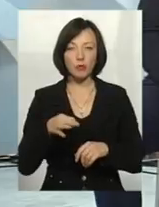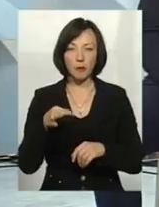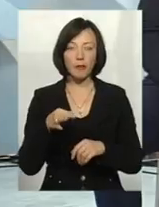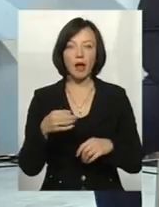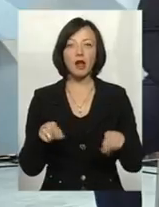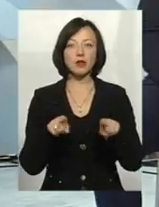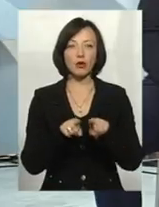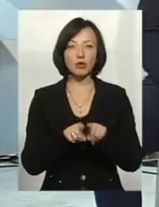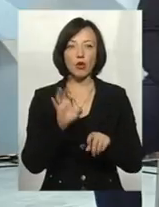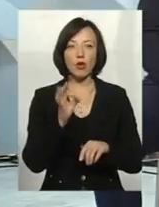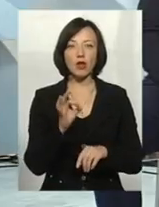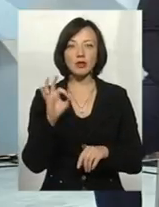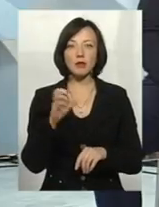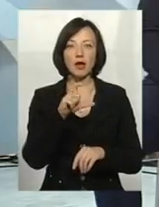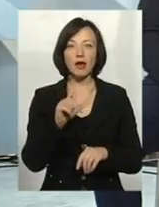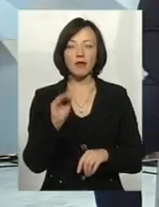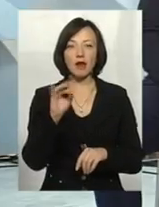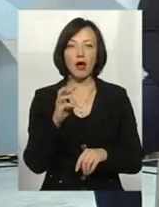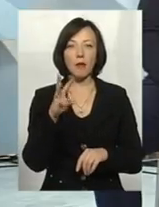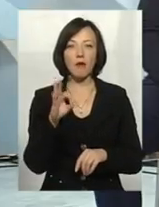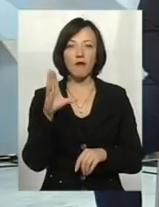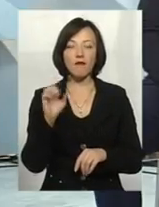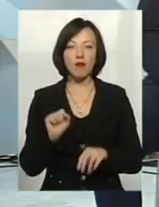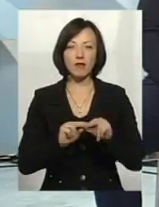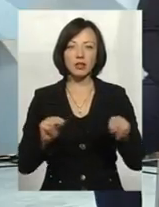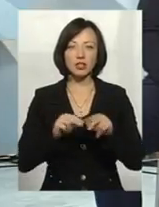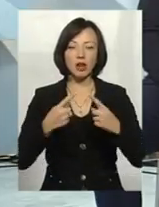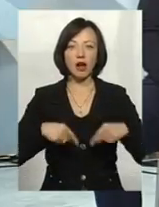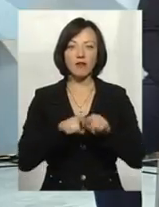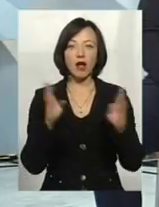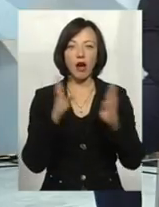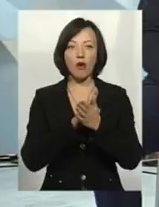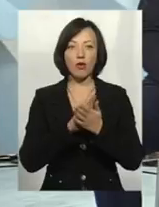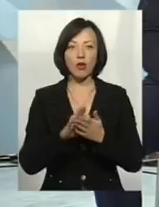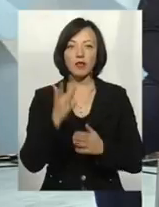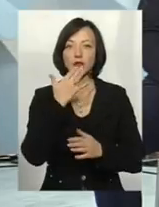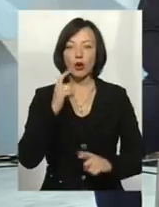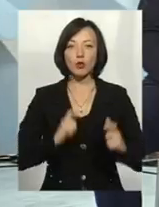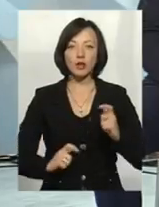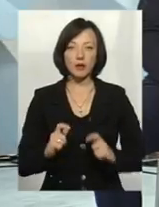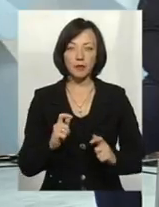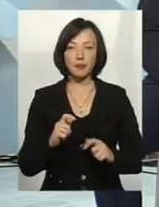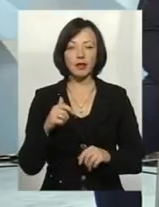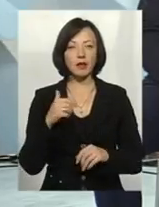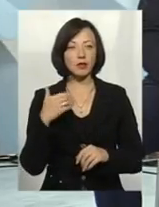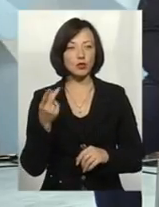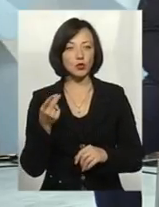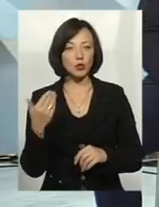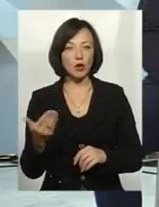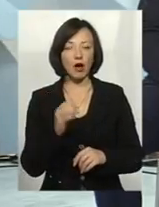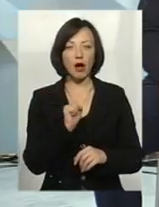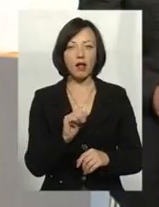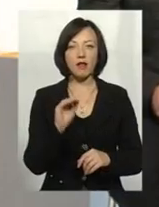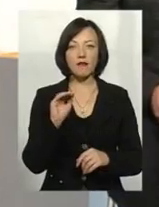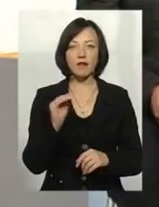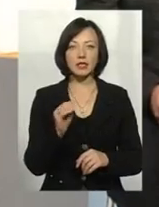мене. А також Ольга Олексійна Єфремова, доцент кафедри екології Хмельницького національного університету. По праву руку від мене. Алла Федоровіна